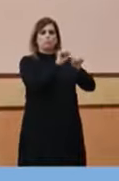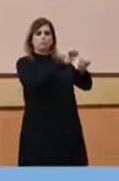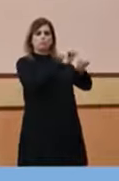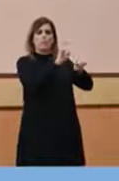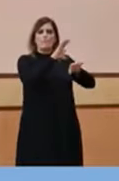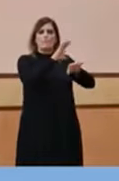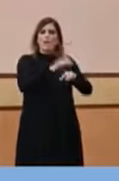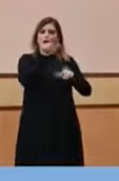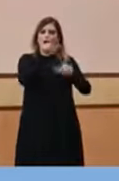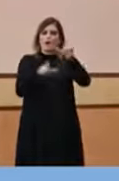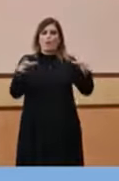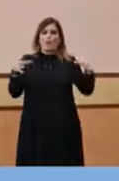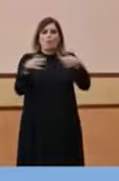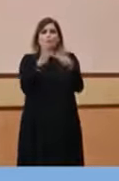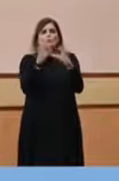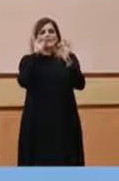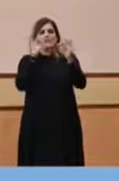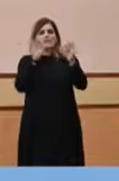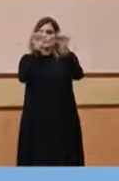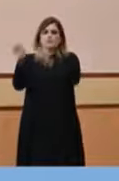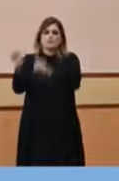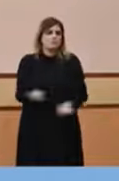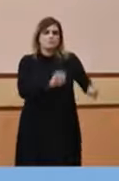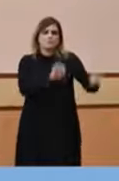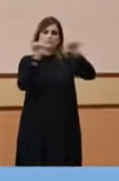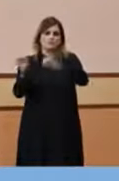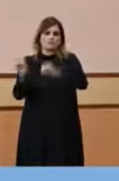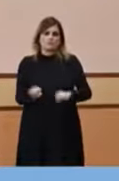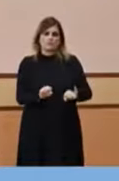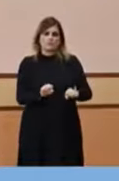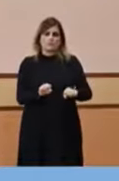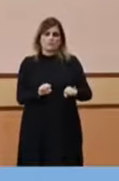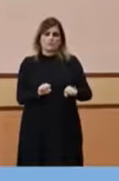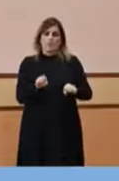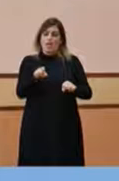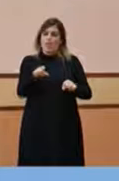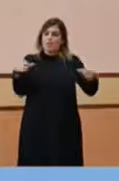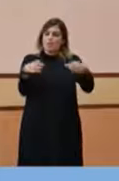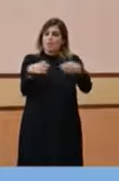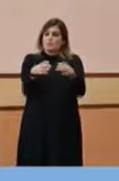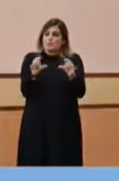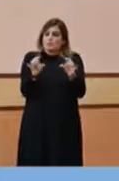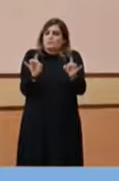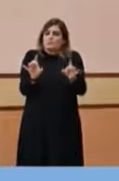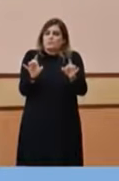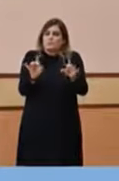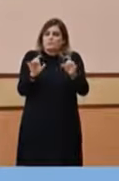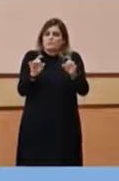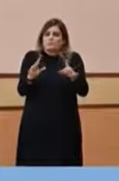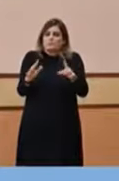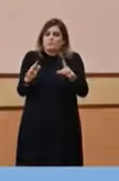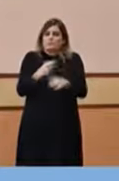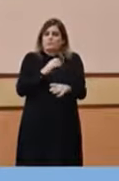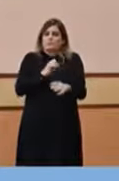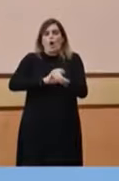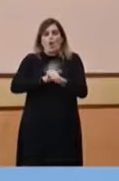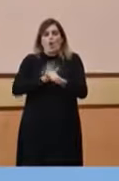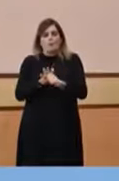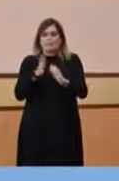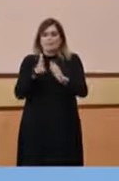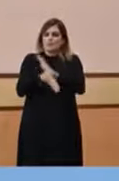insistim, hem de treballar per evitar que s'infectin per el virus de la Covid-19.